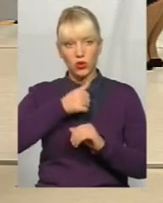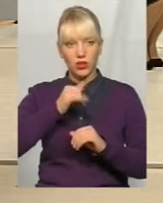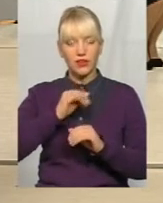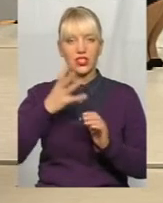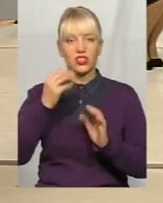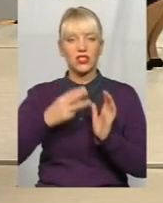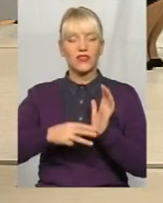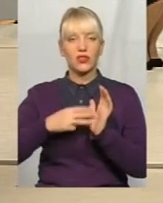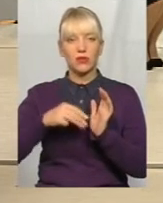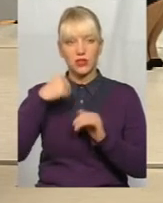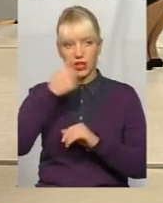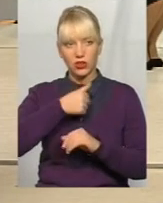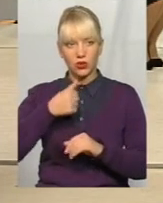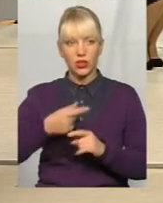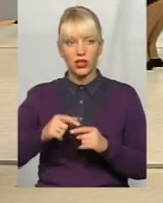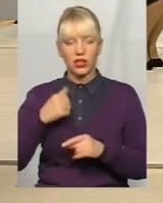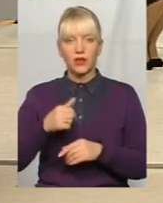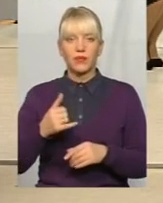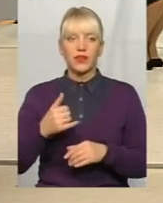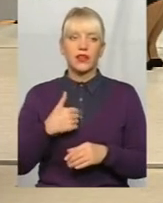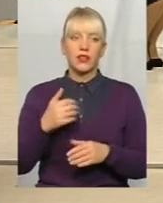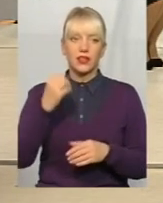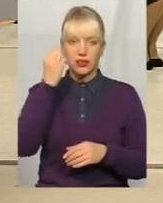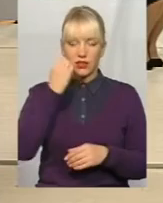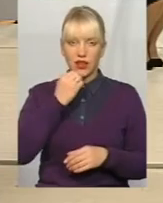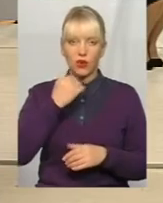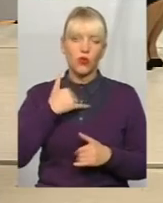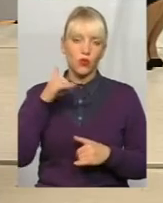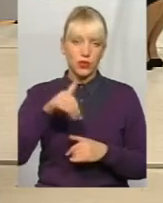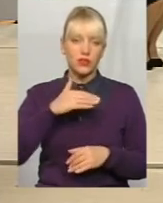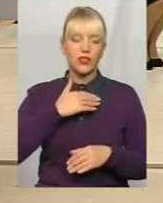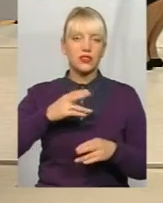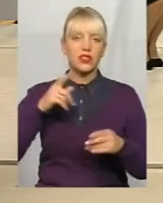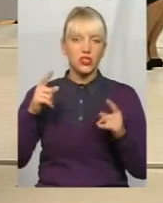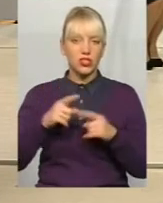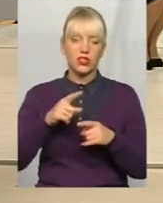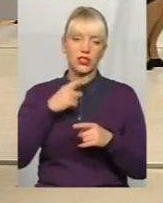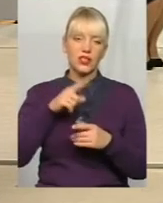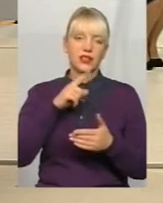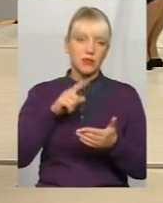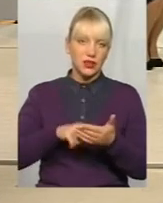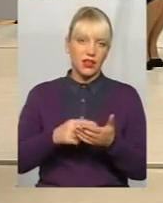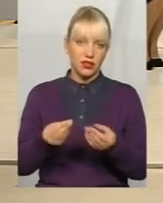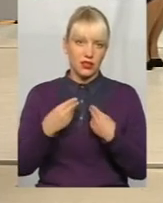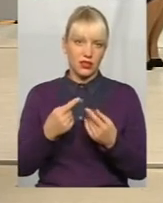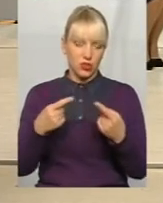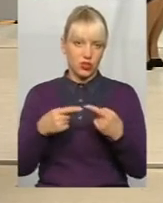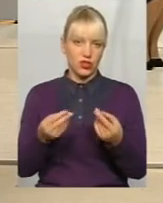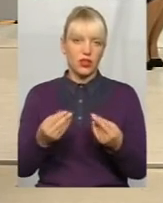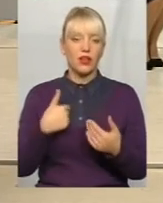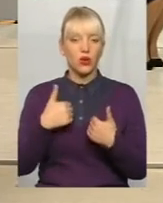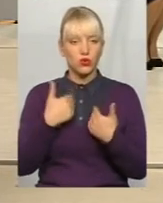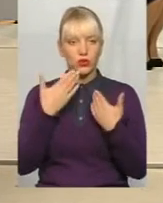80-х. Я перепрошую, нас дуже чіткий ефір, або чітко сформулюйте питання. Та я хочу